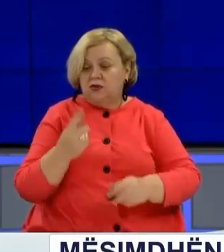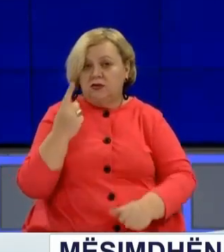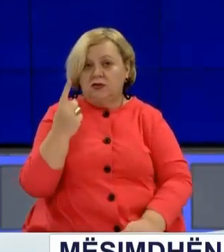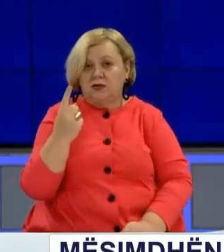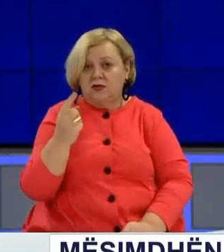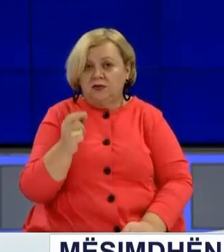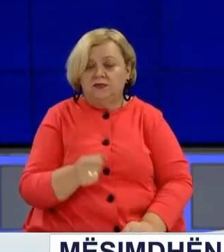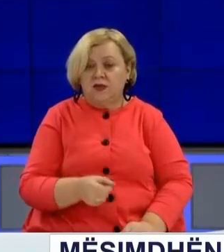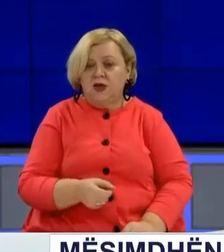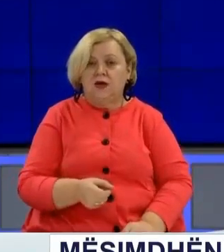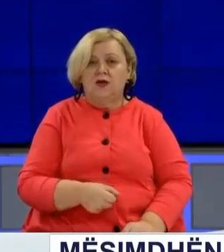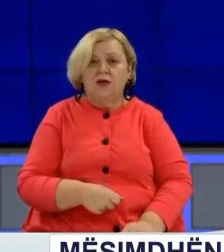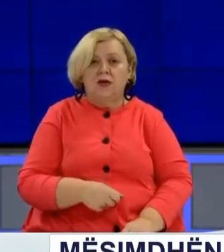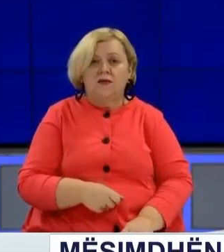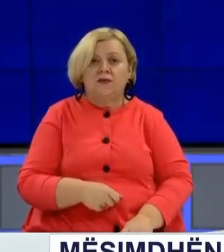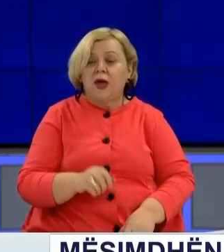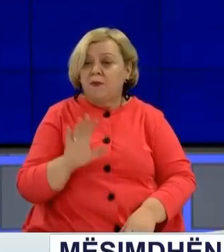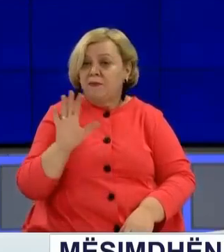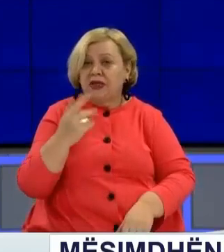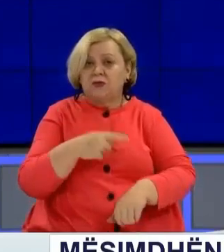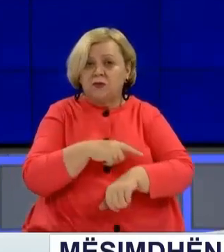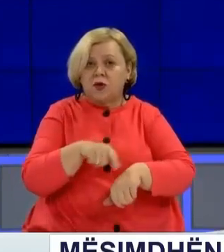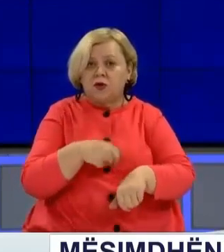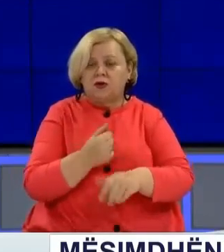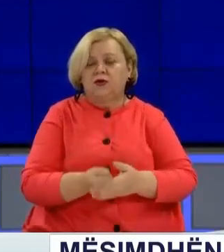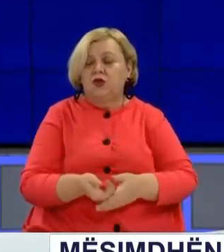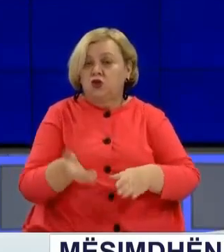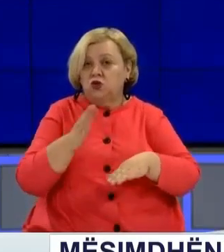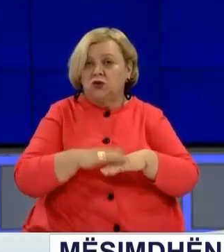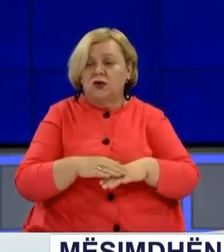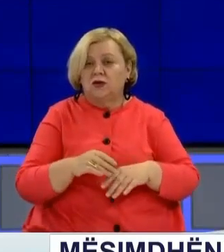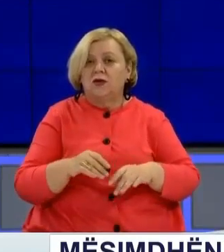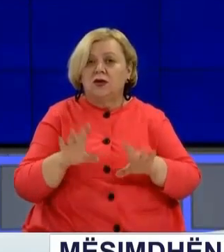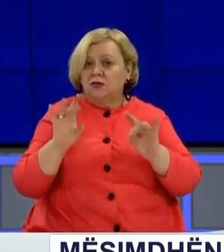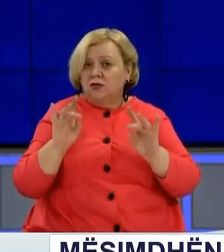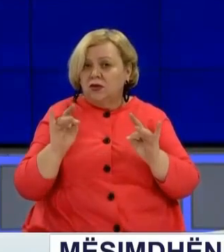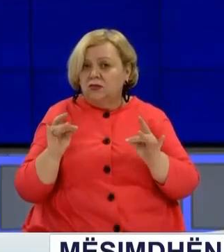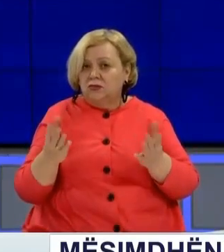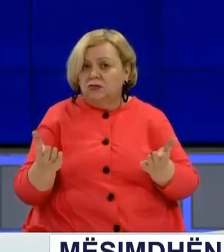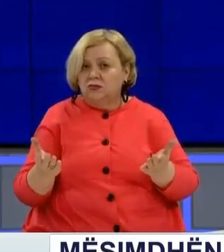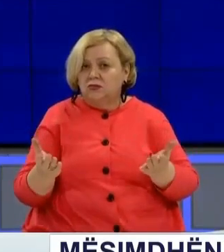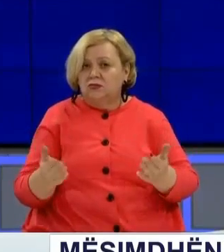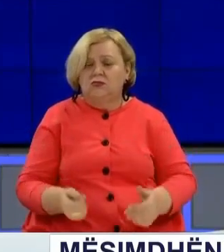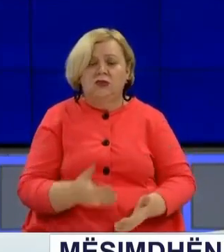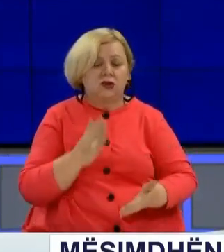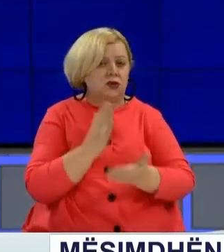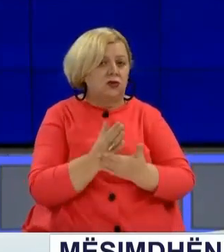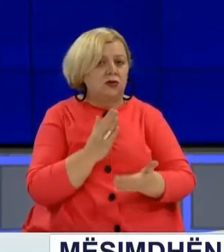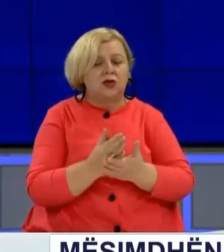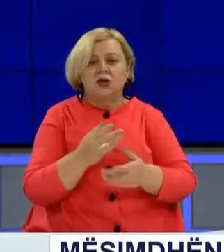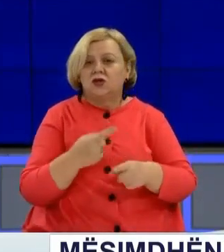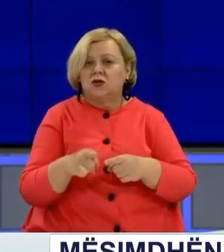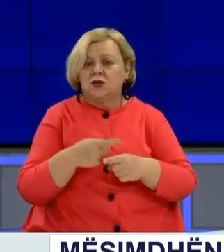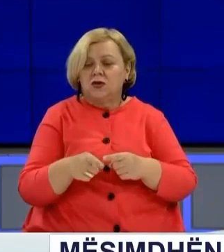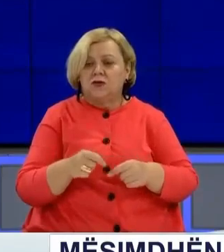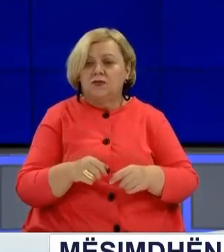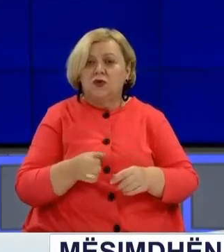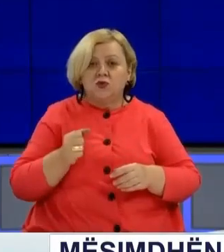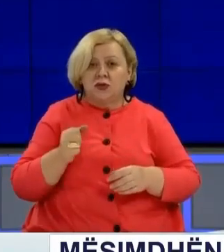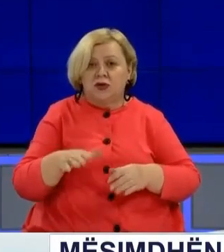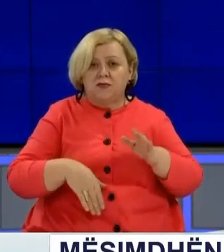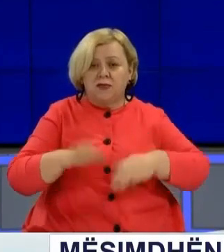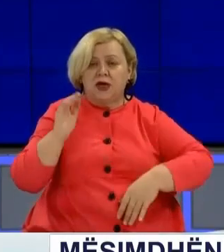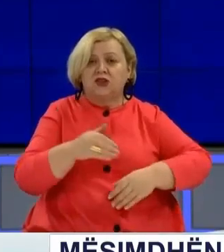ka normë një plot, ka vetëm 5 mëllansit që shtohen edhe 5 orë, apo 10 orë saj ka mangu, mirë po ne gjithmonë për shkak numërt madhë në zëndzëve.